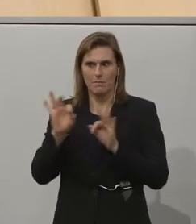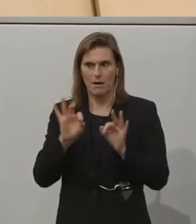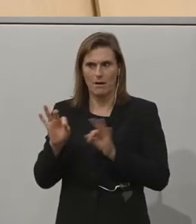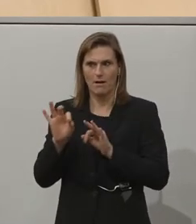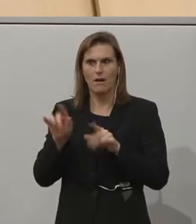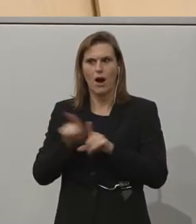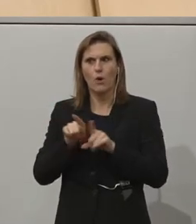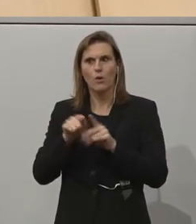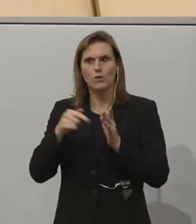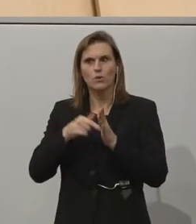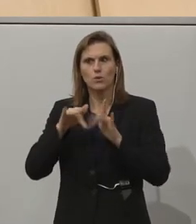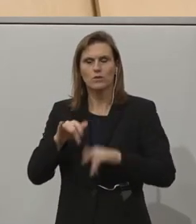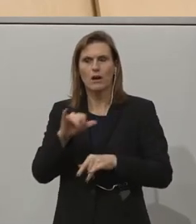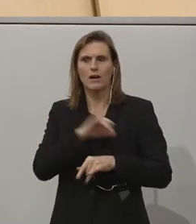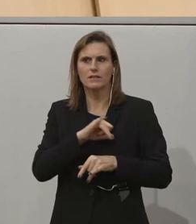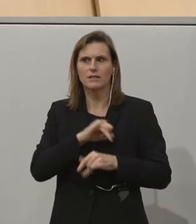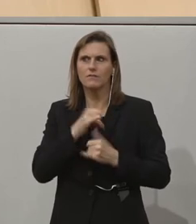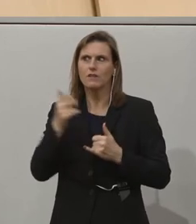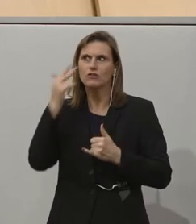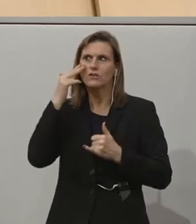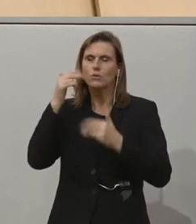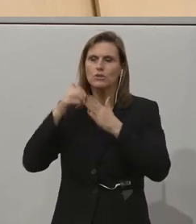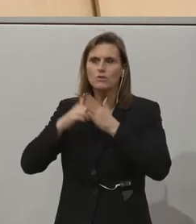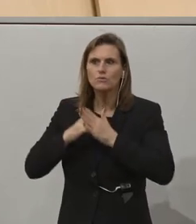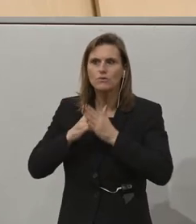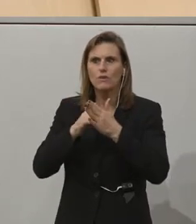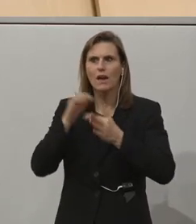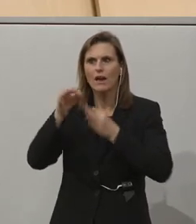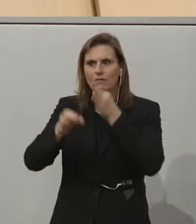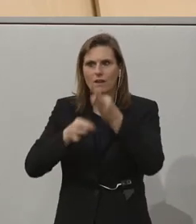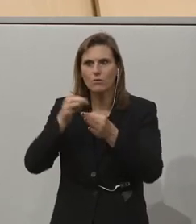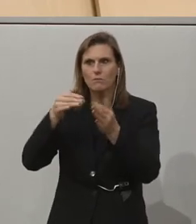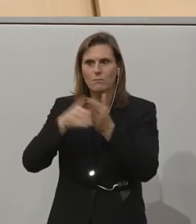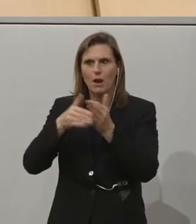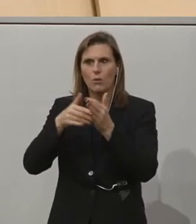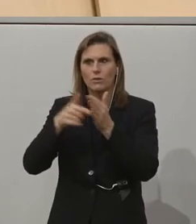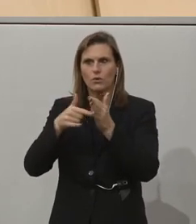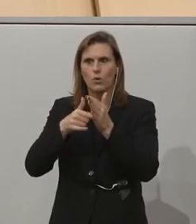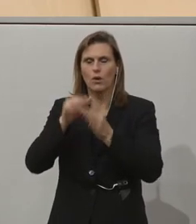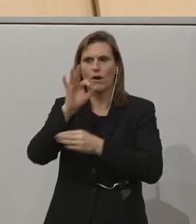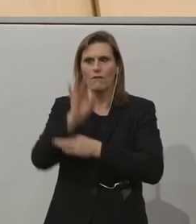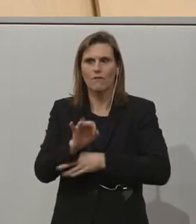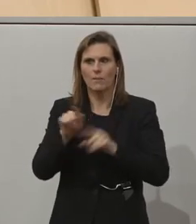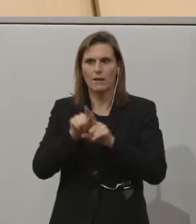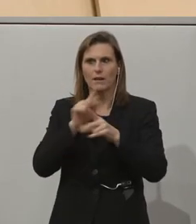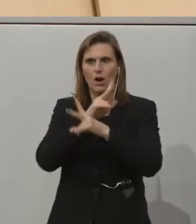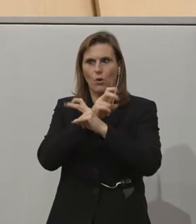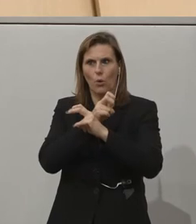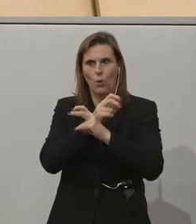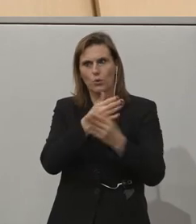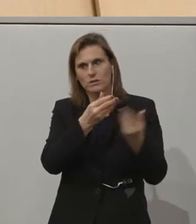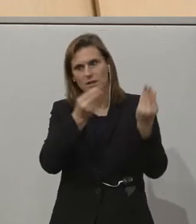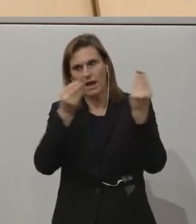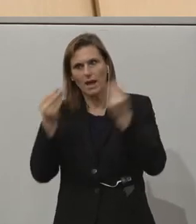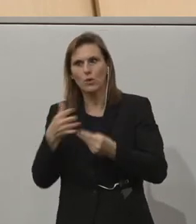jetzt noch interessieren, welche Unterstützung oder Entwicklungen benötigen Sie denn noch, um Fable auch nach Österreich beziehungsweise in den